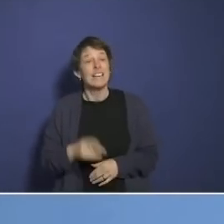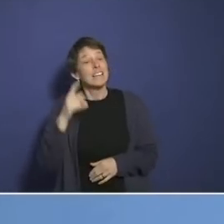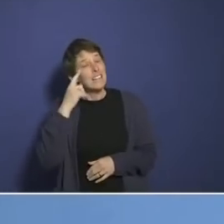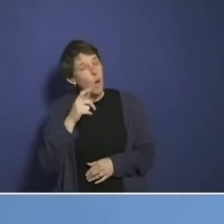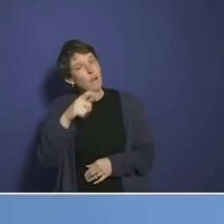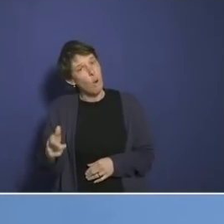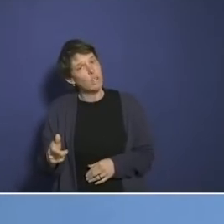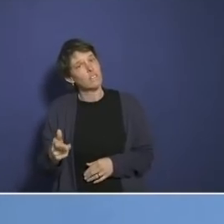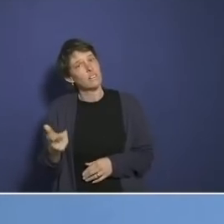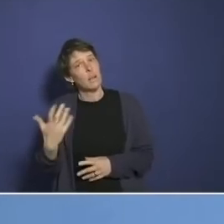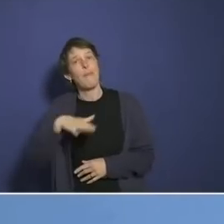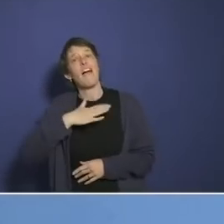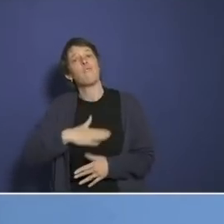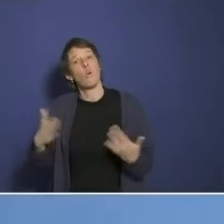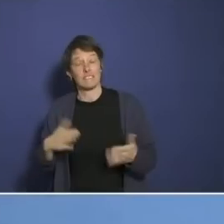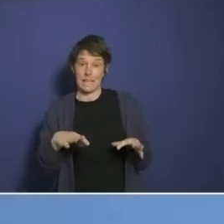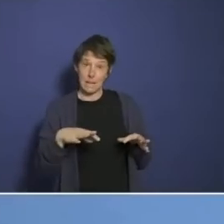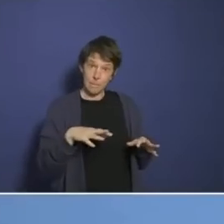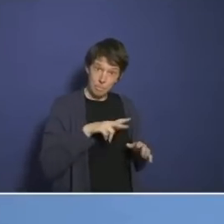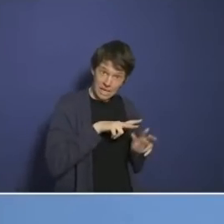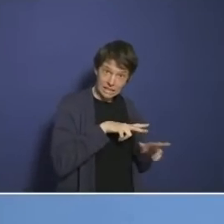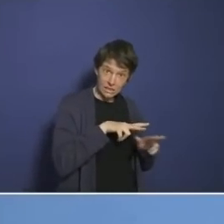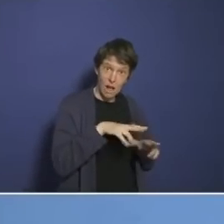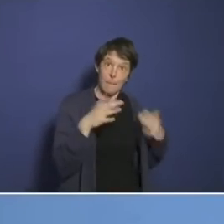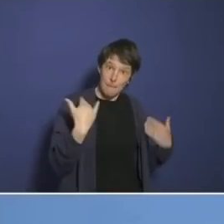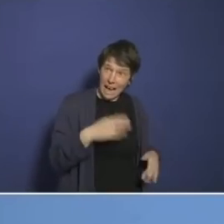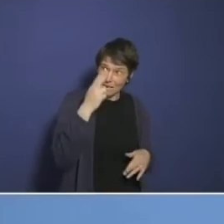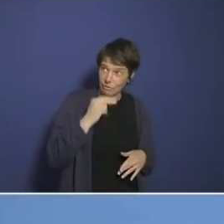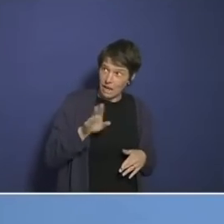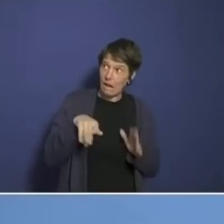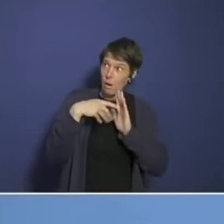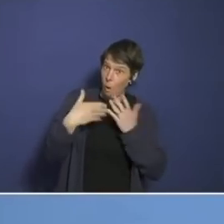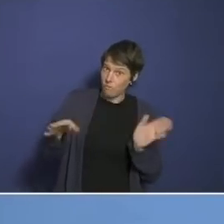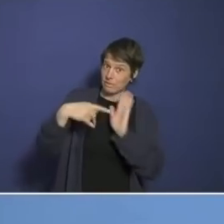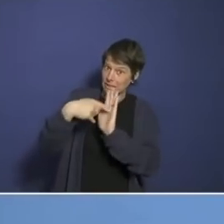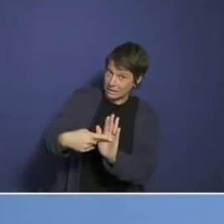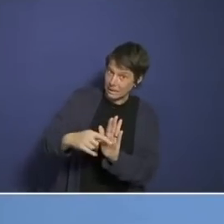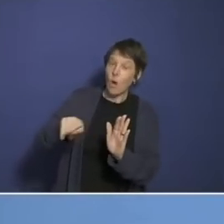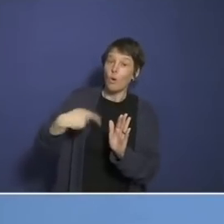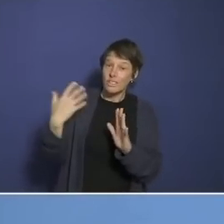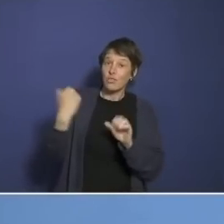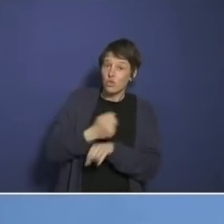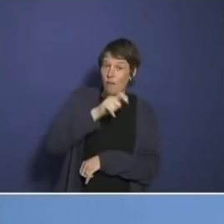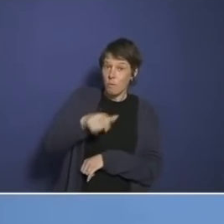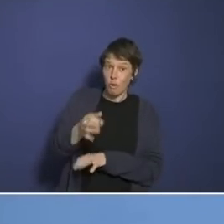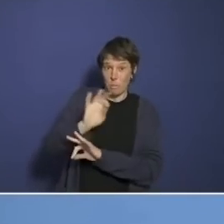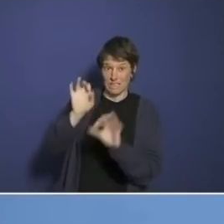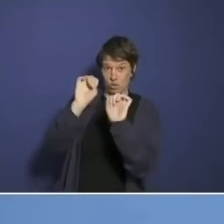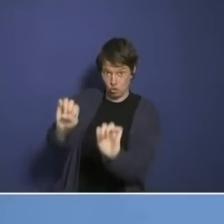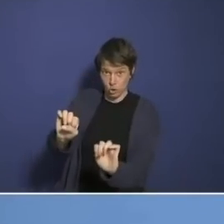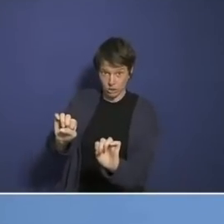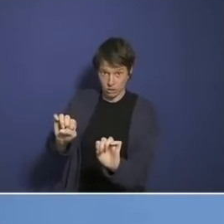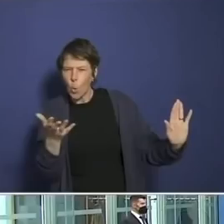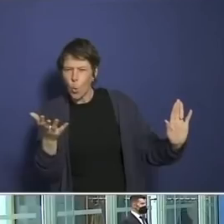Herr Minister? Vielleicht können Sie dann innerhalb von fünf Minuten künftig Ihre Position wechseln, wenn Sie glauben, dass so ein Purzelbaum die